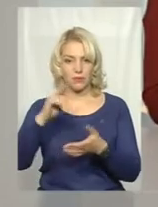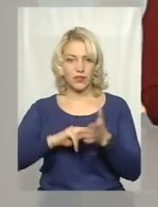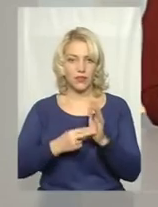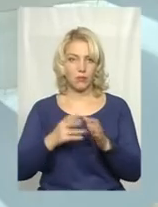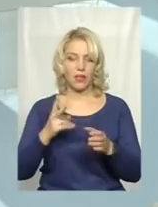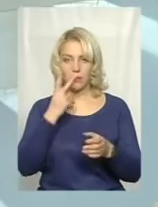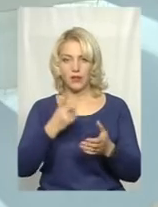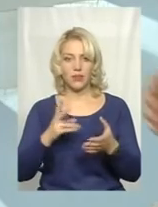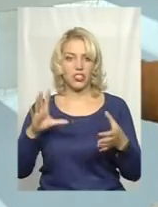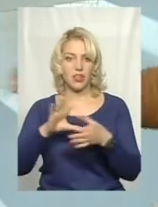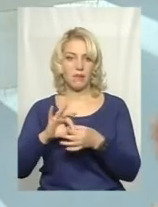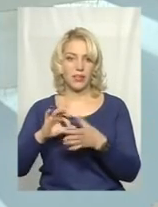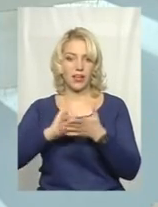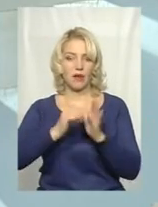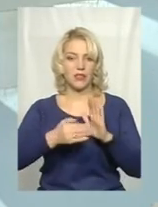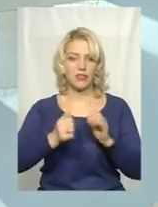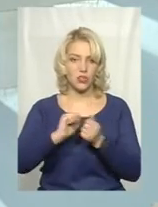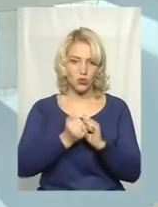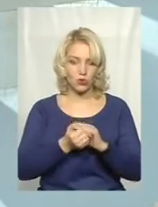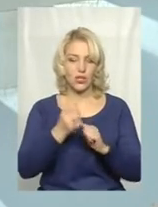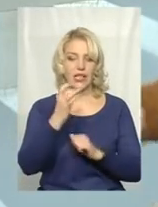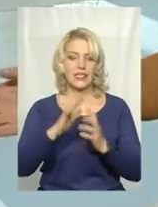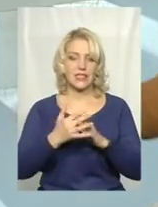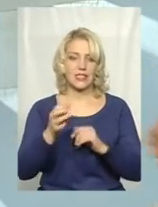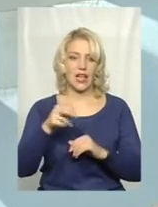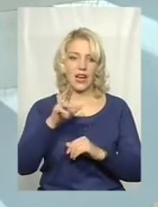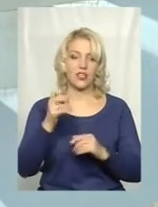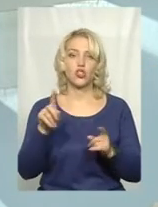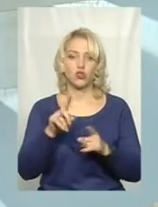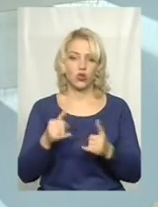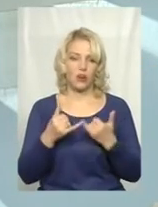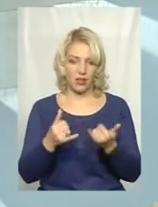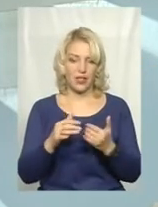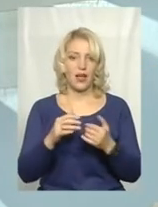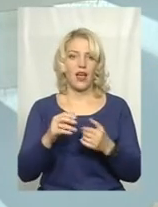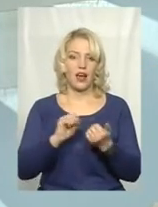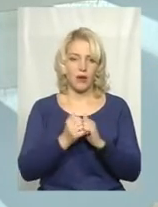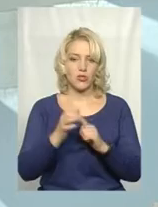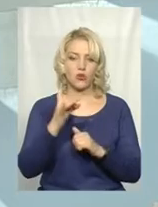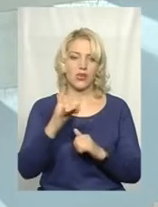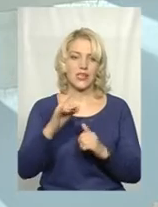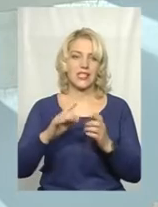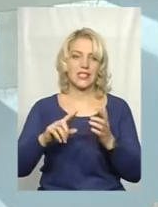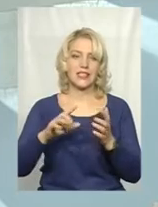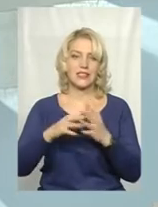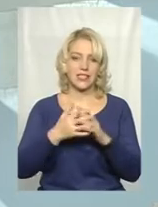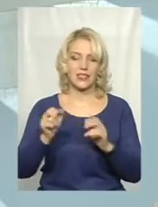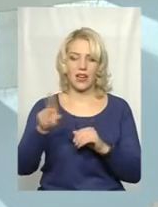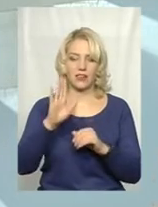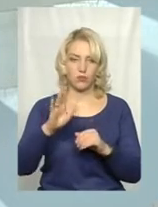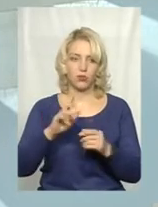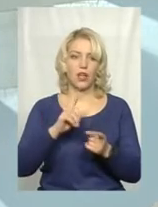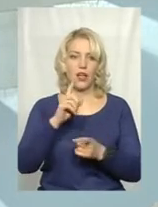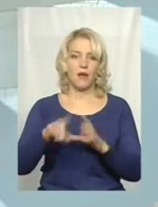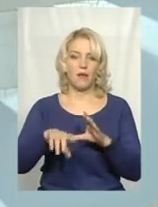передбачено приєднання Кам'янської сільської ради. І що Раді Кам'янської сільської ради мають робити перевибори мера Кам'янця-Подільського? Це ж